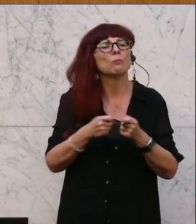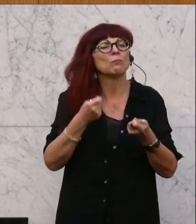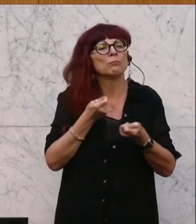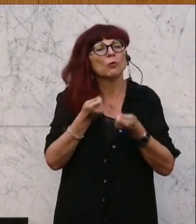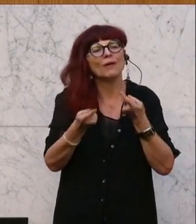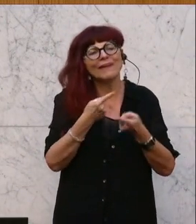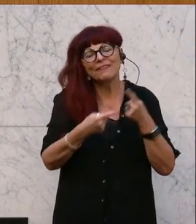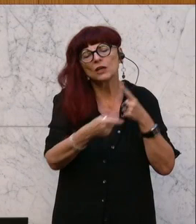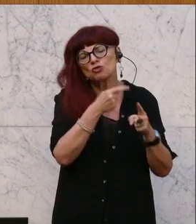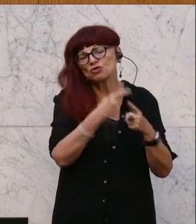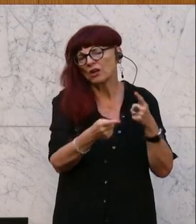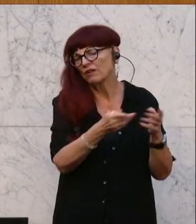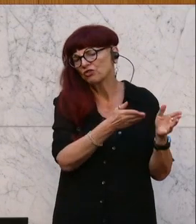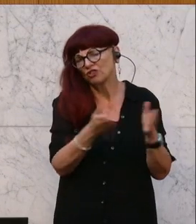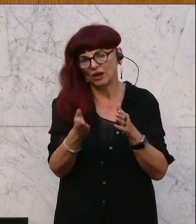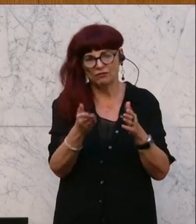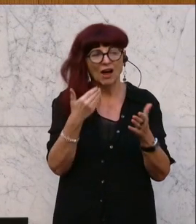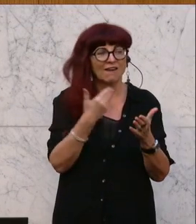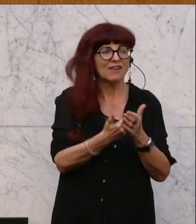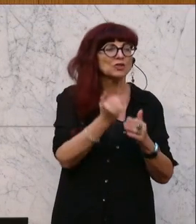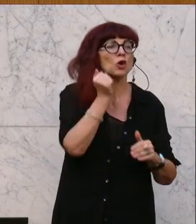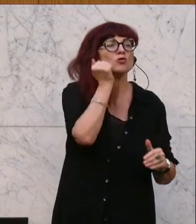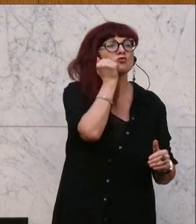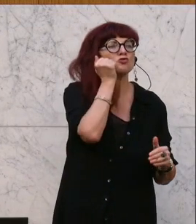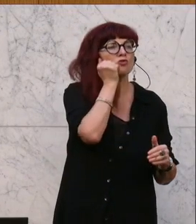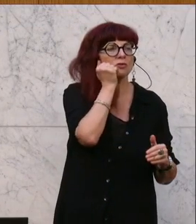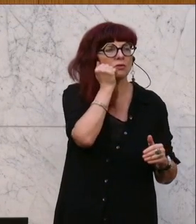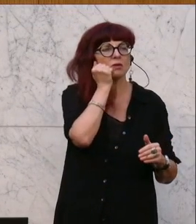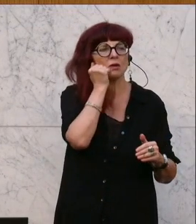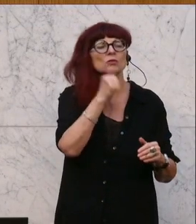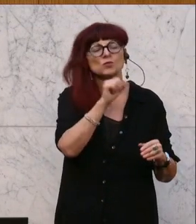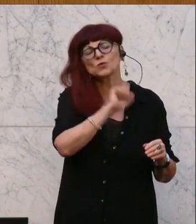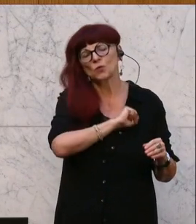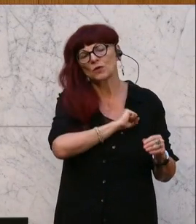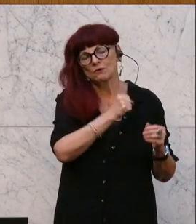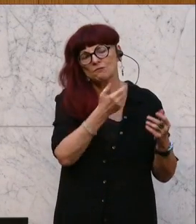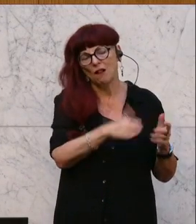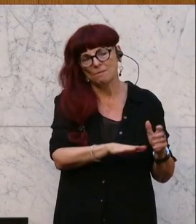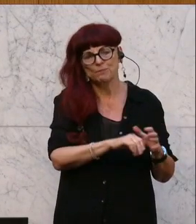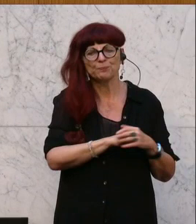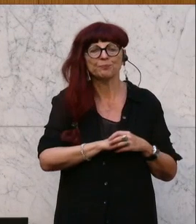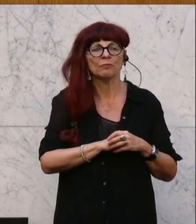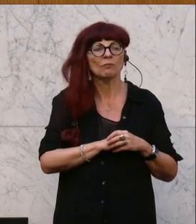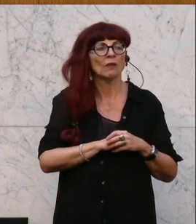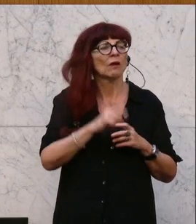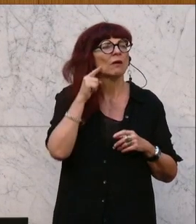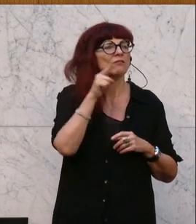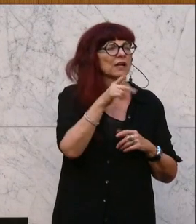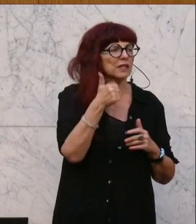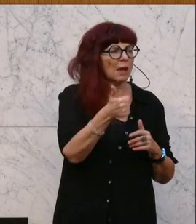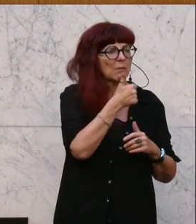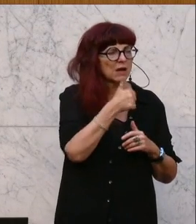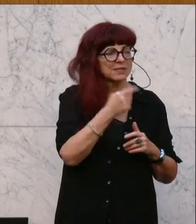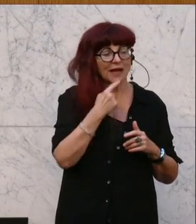Grünen, von den grünen medienpolitischen Sündenfällen. Ich zähle es einmal auf der Reihe nach. Wir beginnen mit den